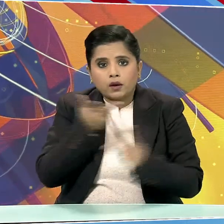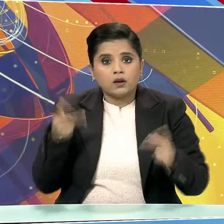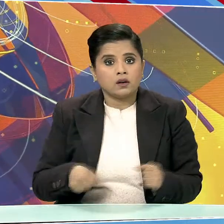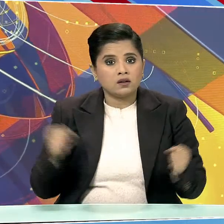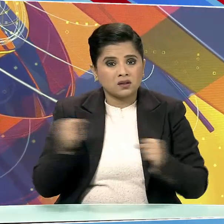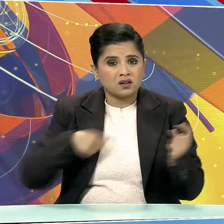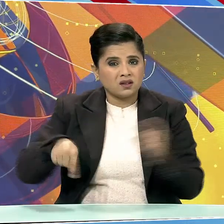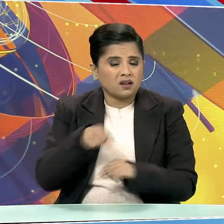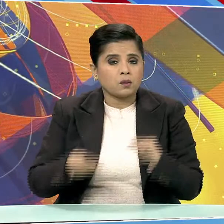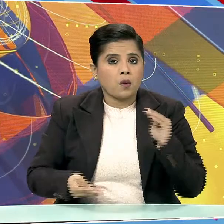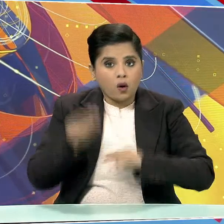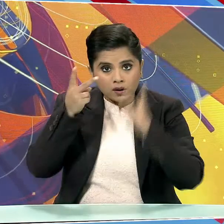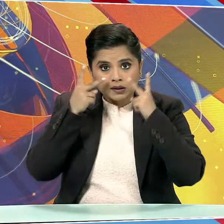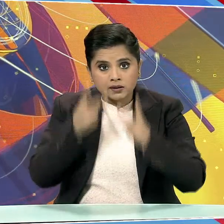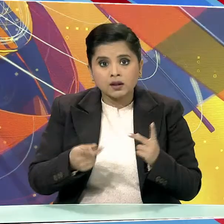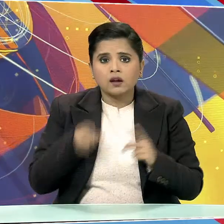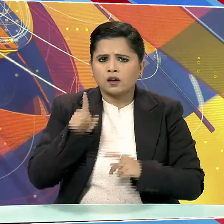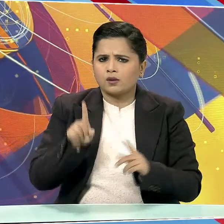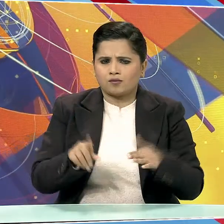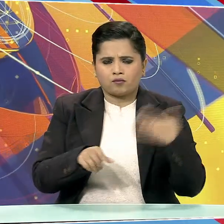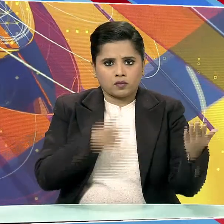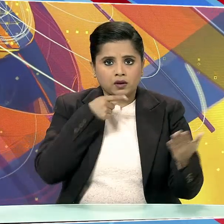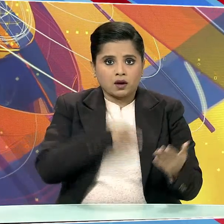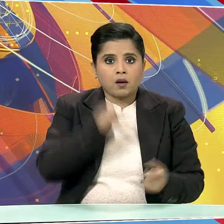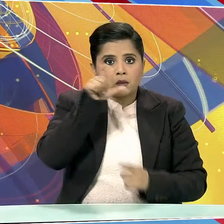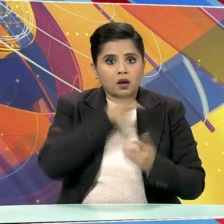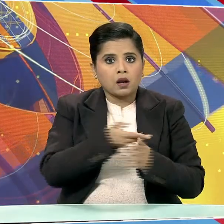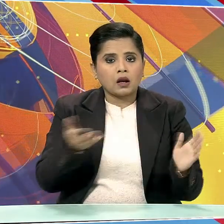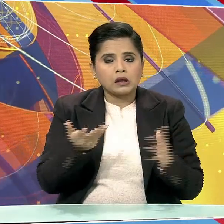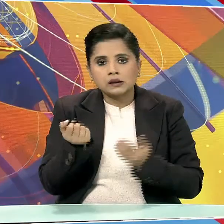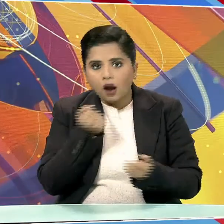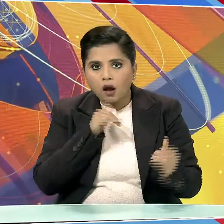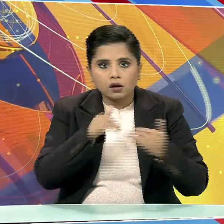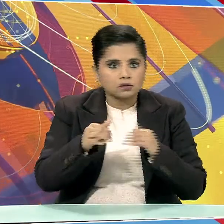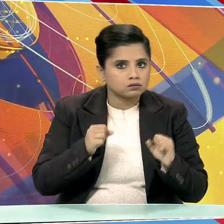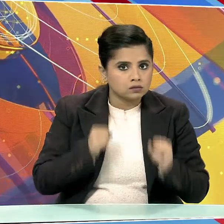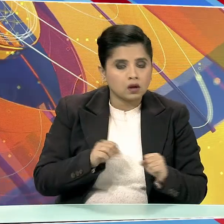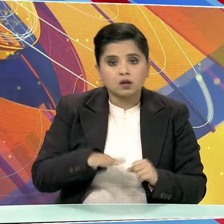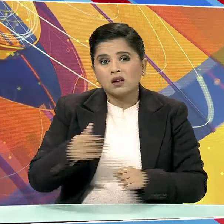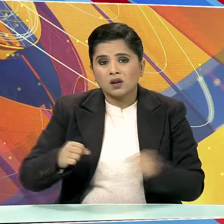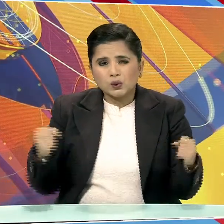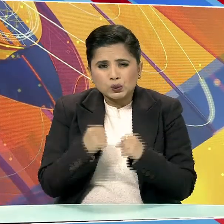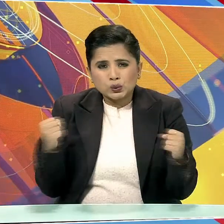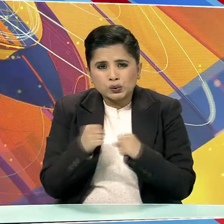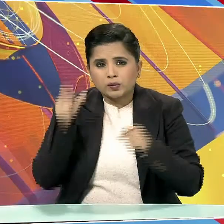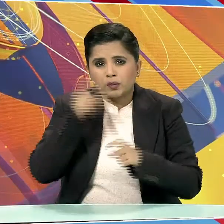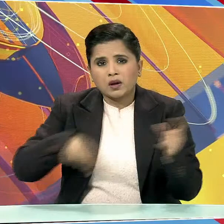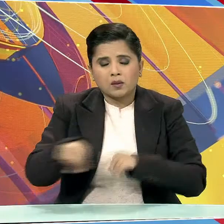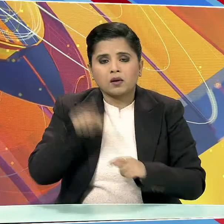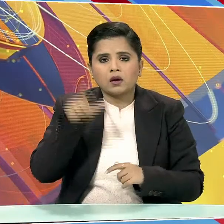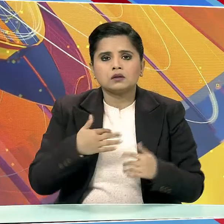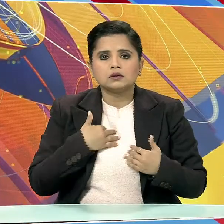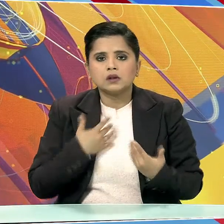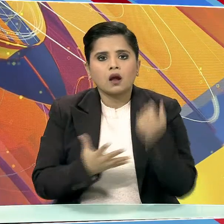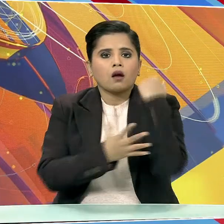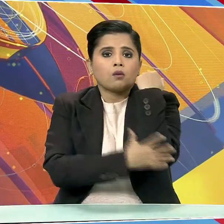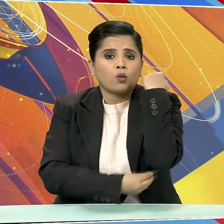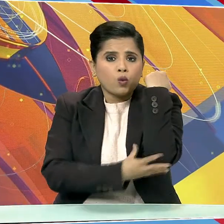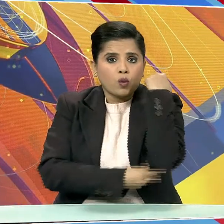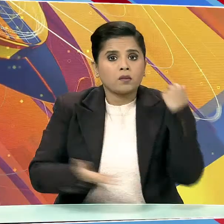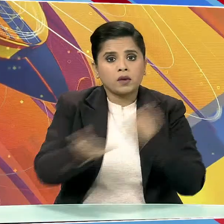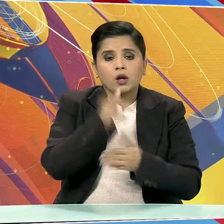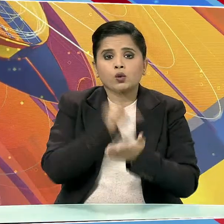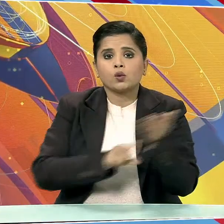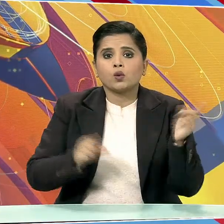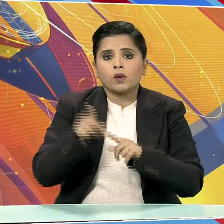के प्रकोप के मदे नजर जहां एक तरफ जन जीवन अस्तिवियस्त है तो वहीं कलकलाटी ठंड में बेसहारा और गरीवों के लिए